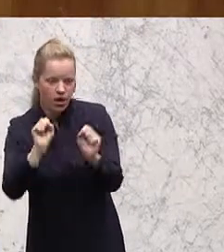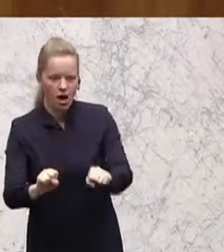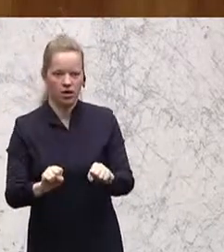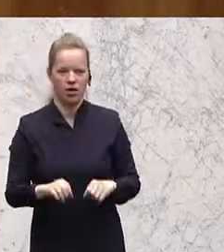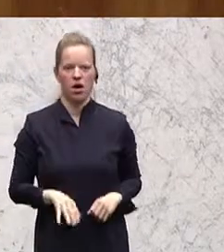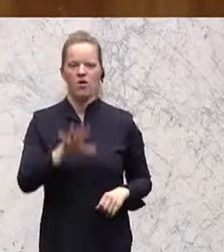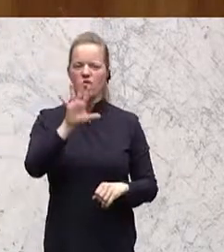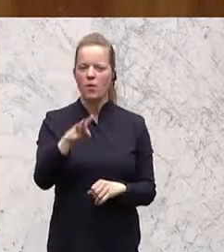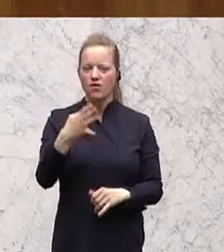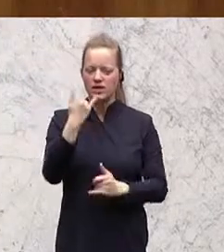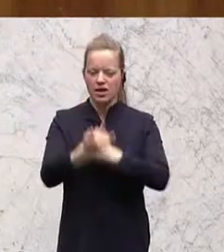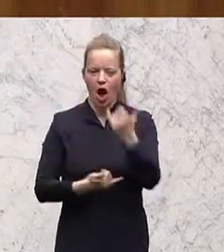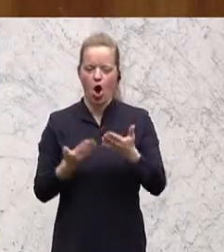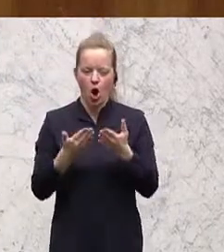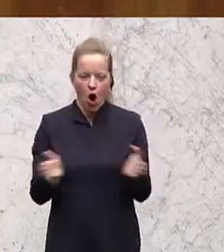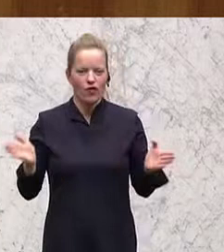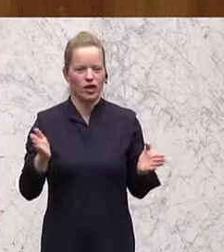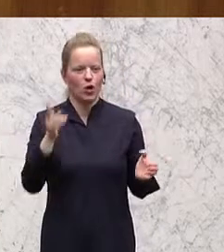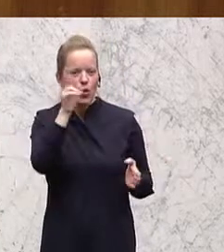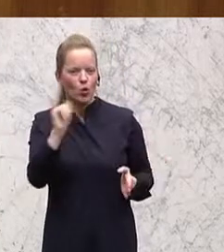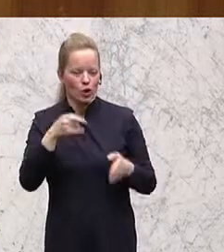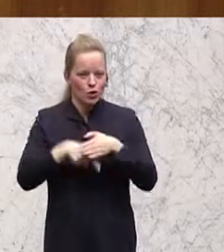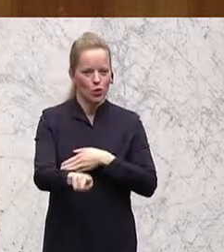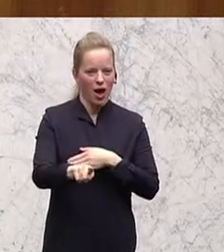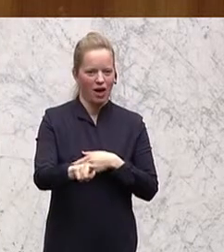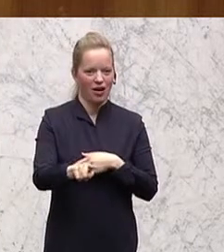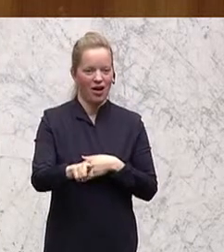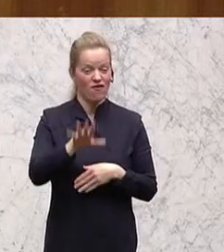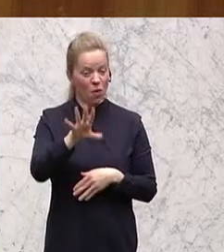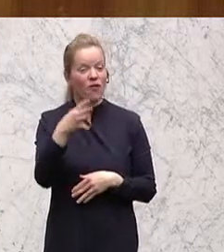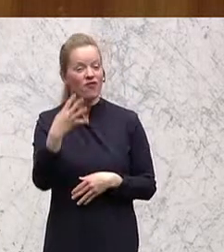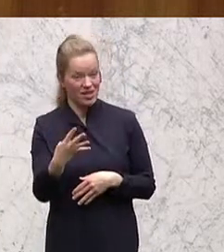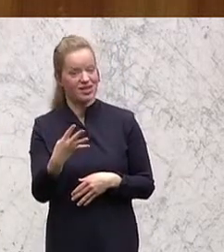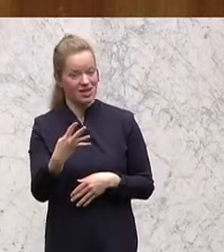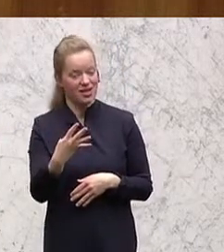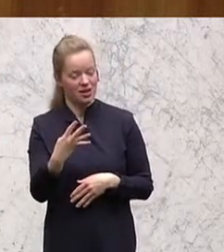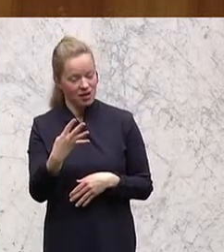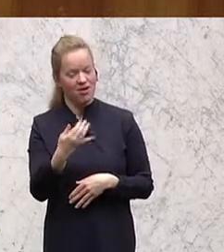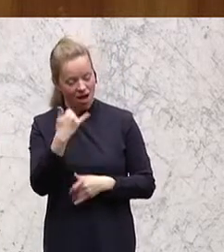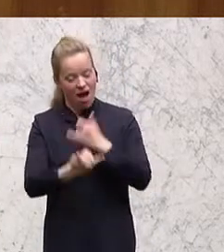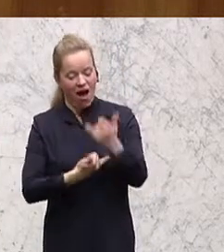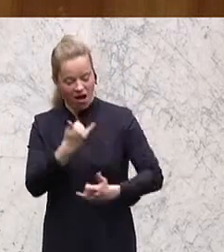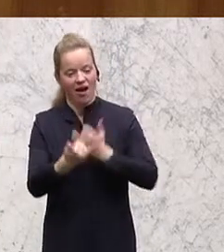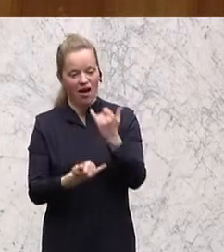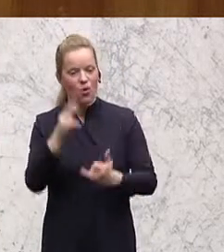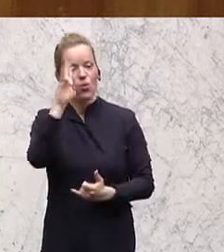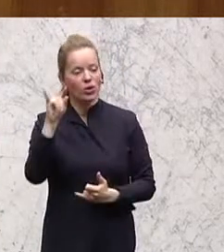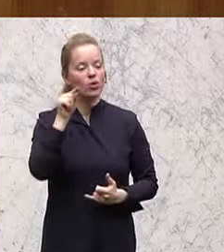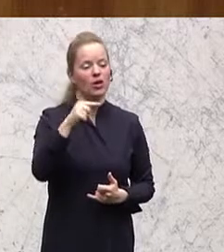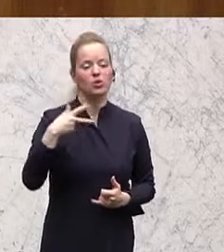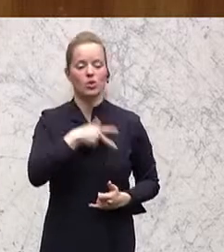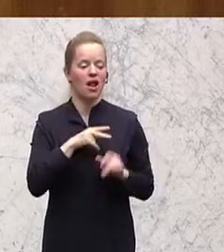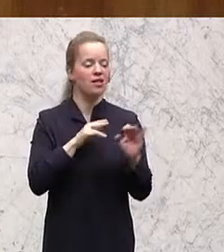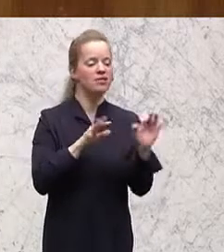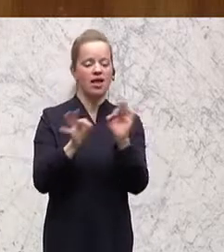45 Jahre offener Hochschulzugang seit Kreisgirchen haben auch bedeutet, 45 Jahre soziale Selektion an den Hochschulen. Das ist ein Zustand, den man